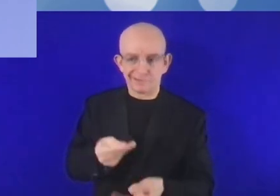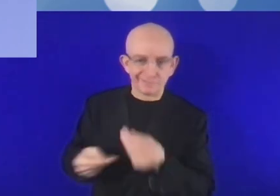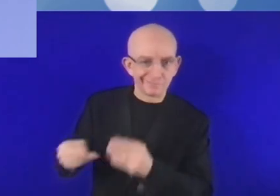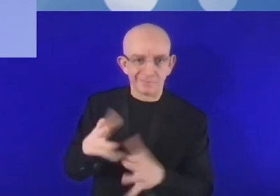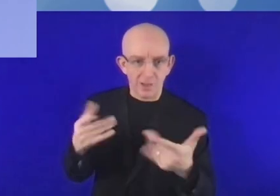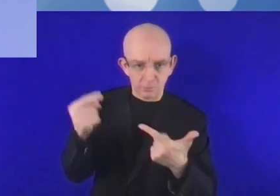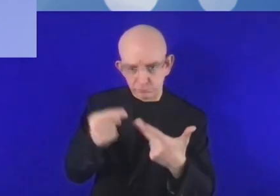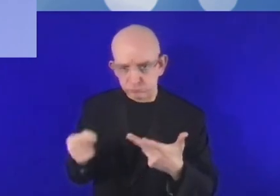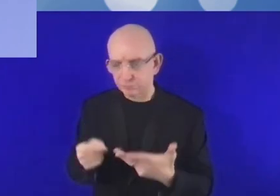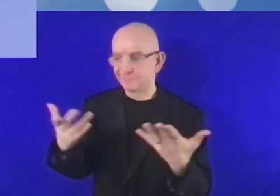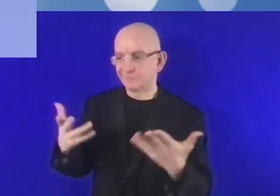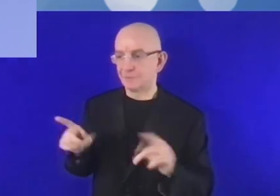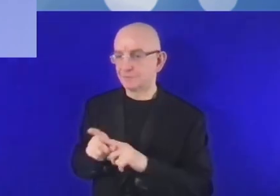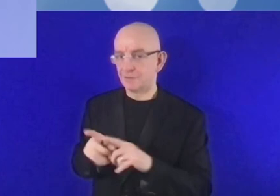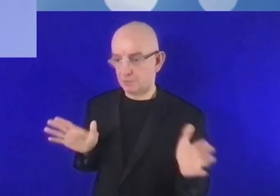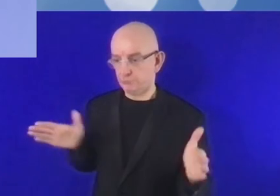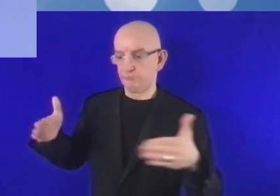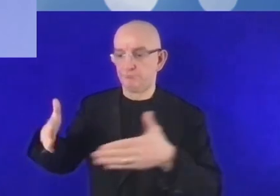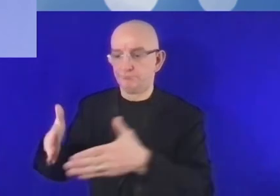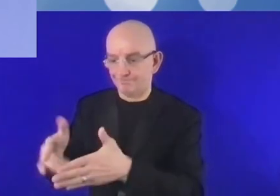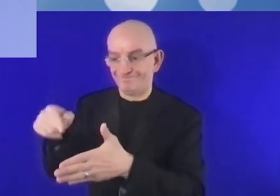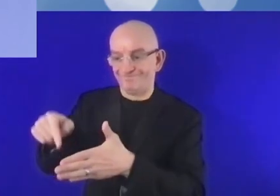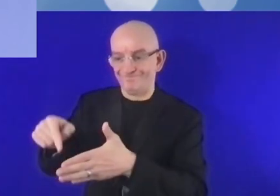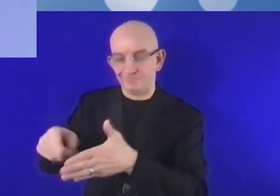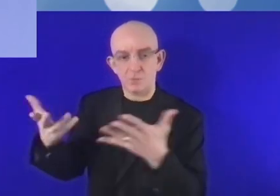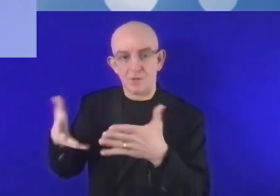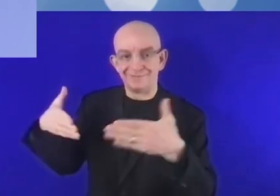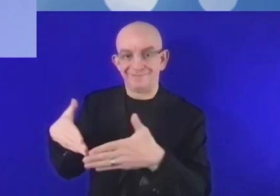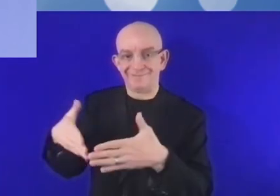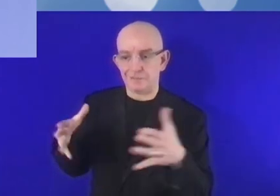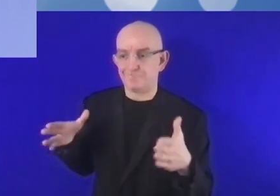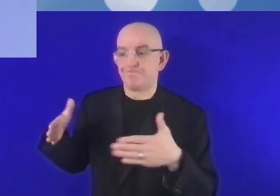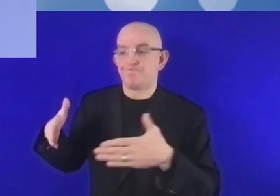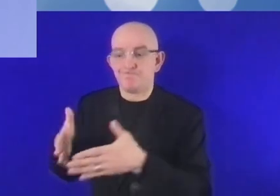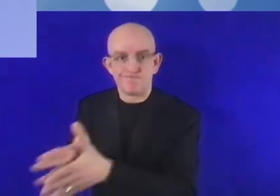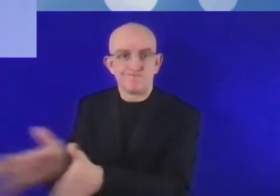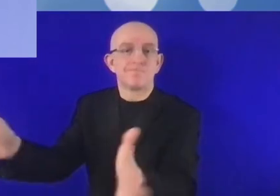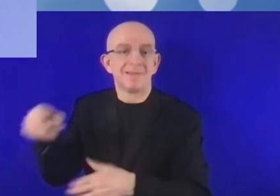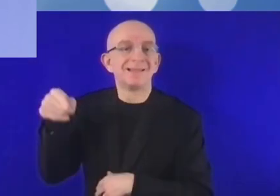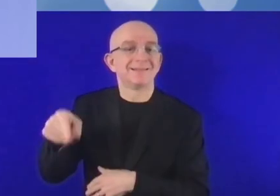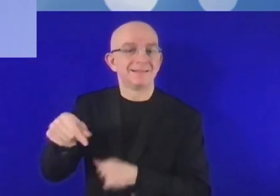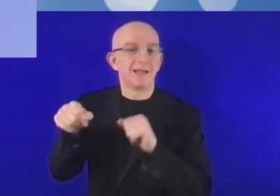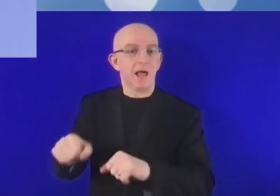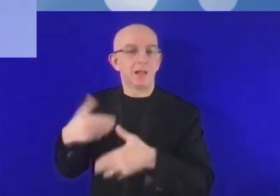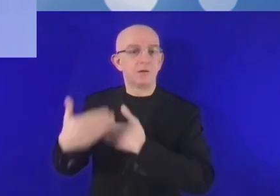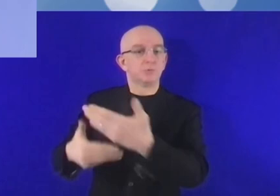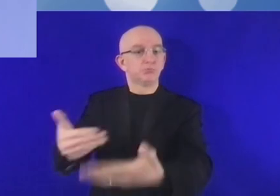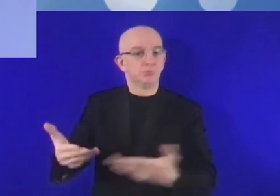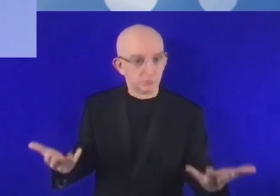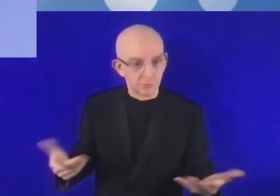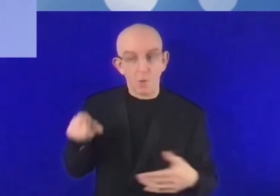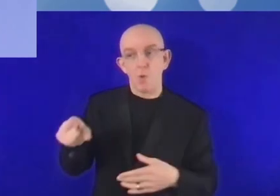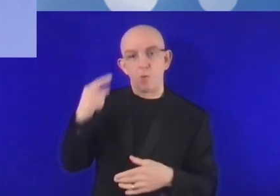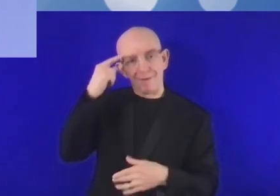'étranglement qui peuvent concerner correctement l'enregistrement à la Chambre de commerce et d'industrie de nouvelles entreprises.